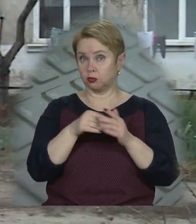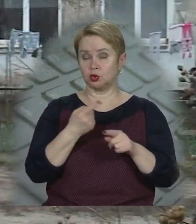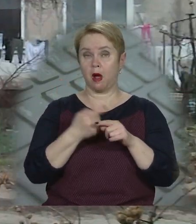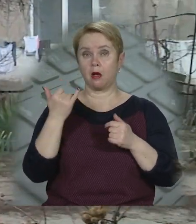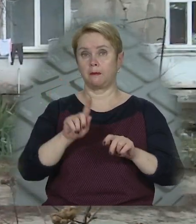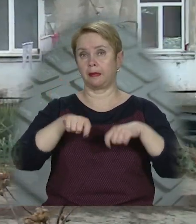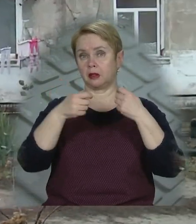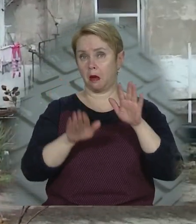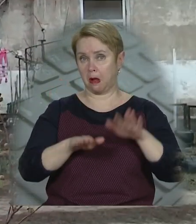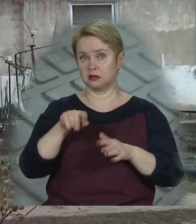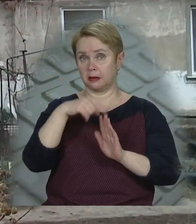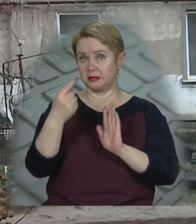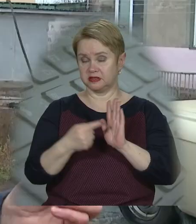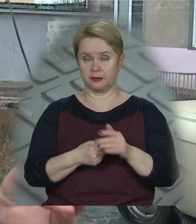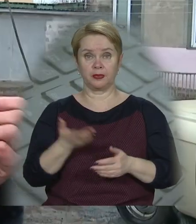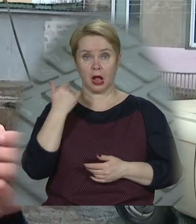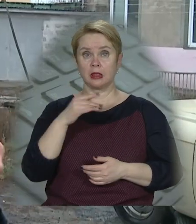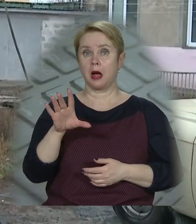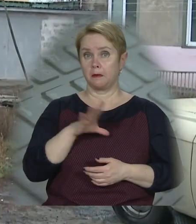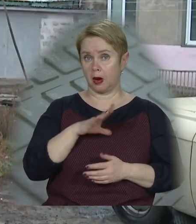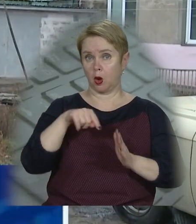Потім його передали на баланс міста.